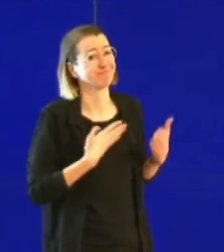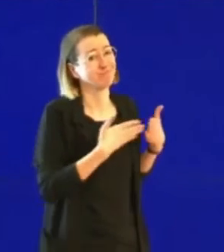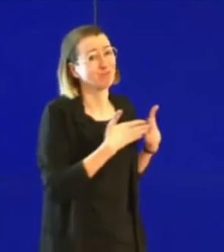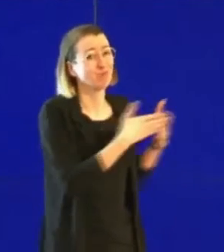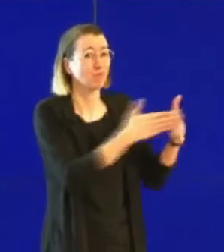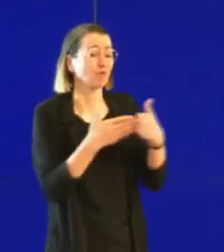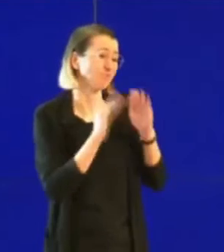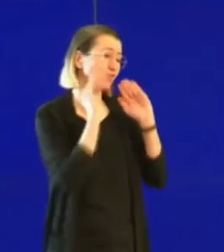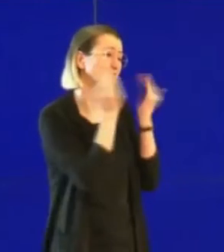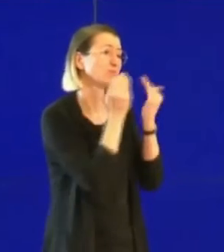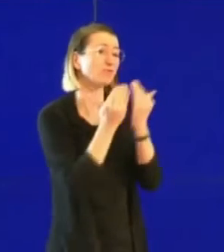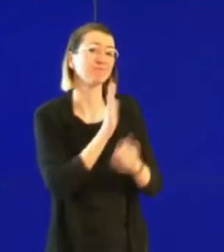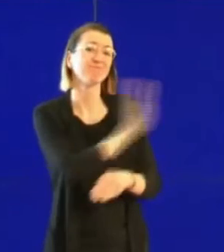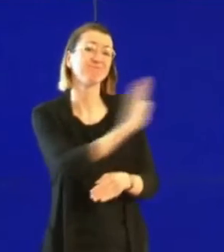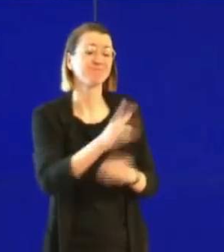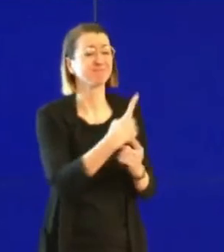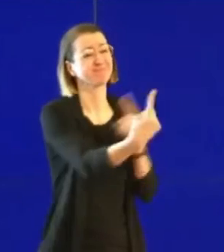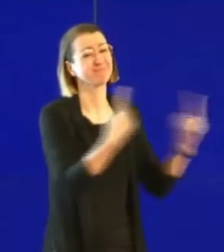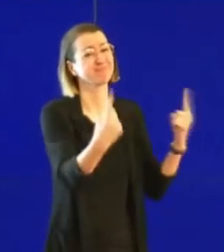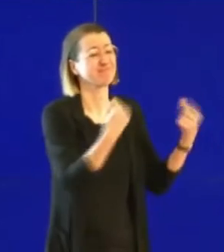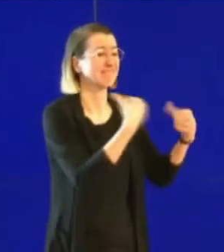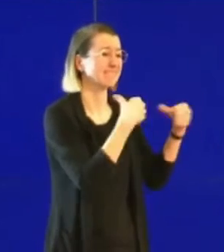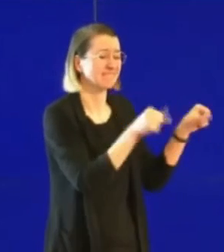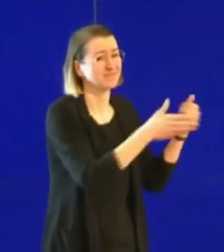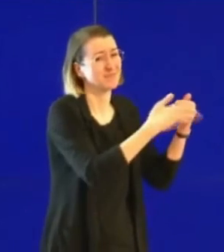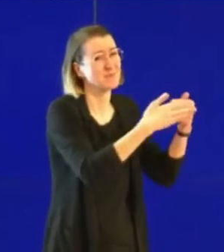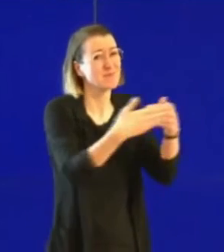dans leur chambre pour essayer d'éviter la propagation.